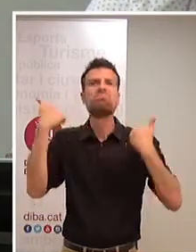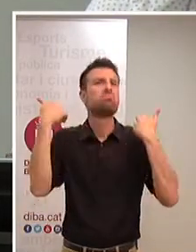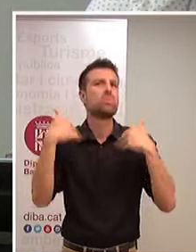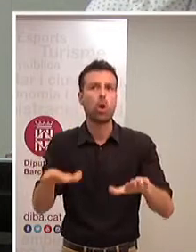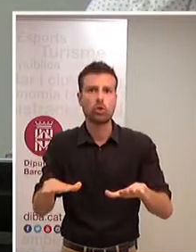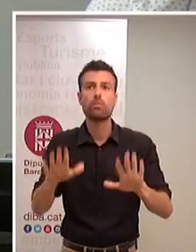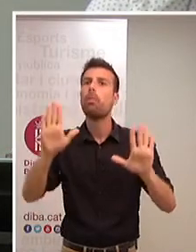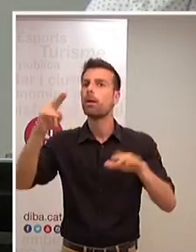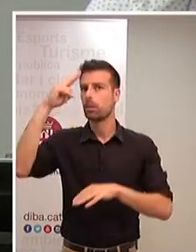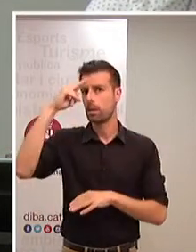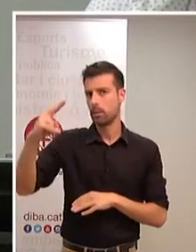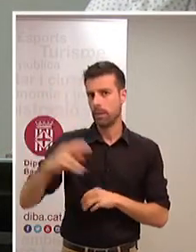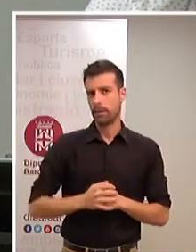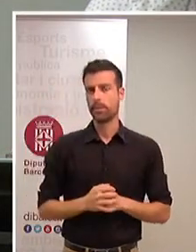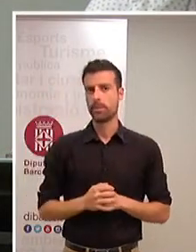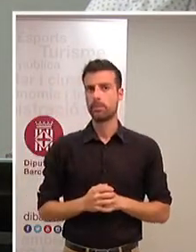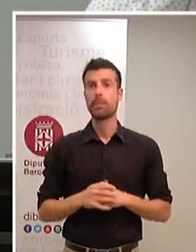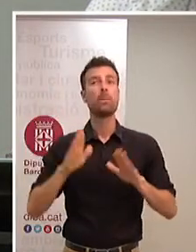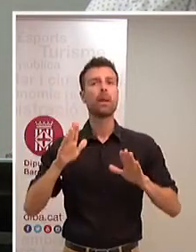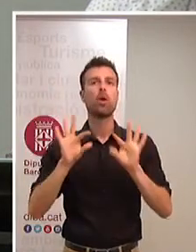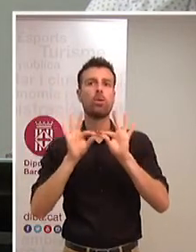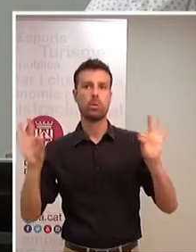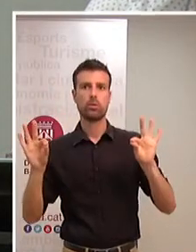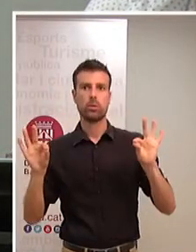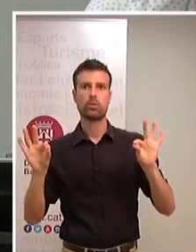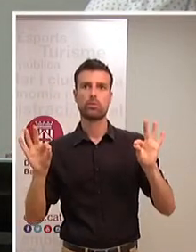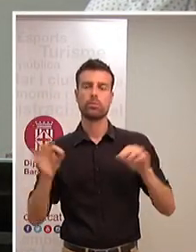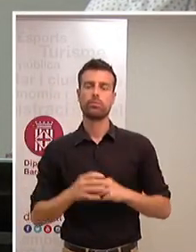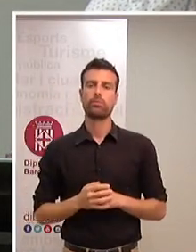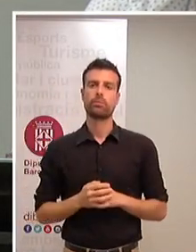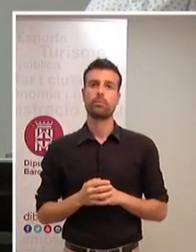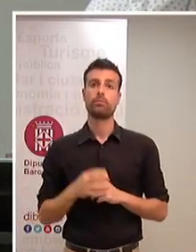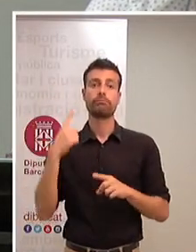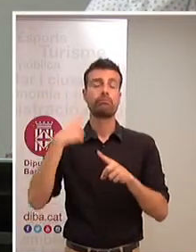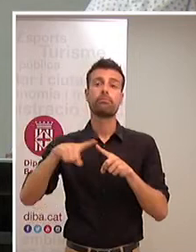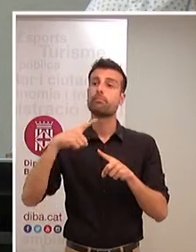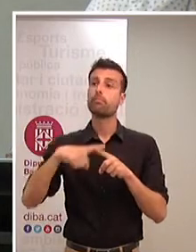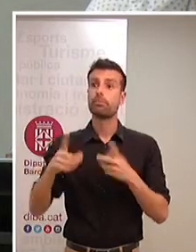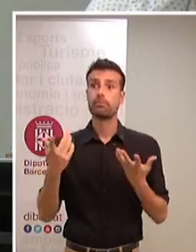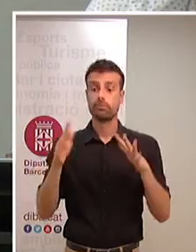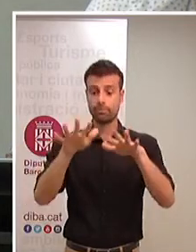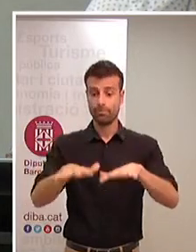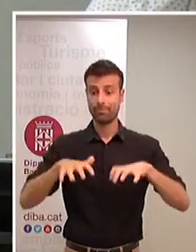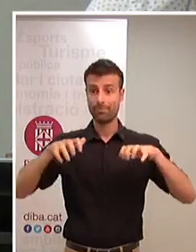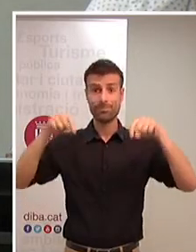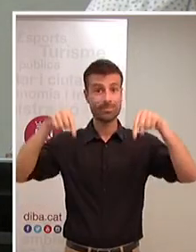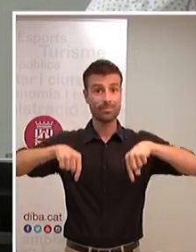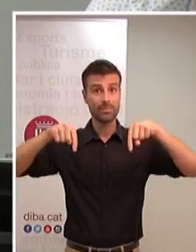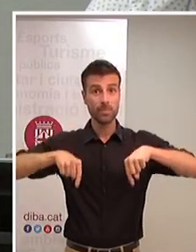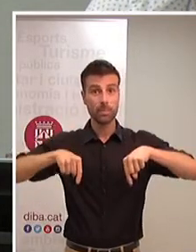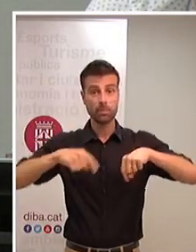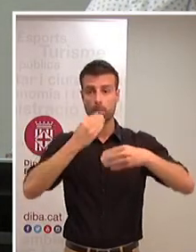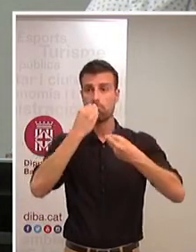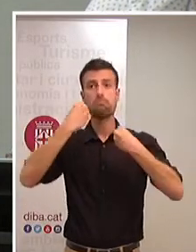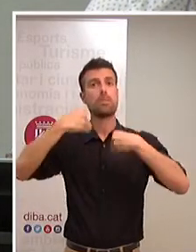respecte des de l'educació perquè el ple representa també